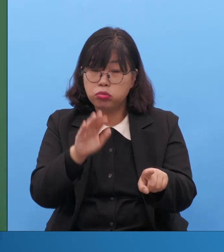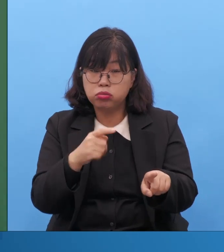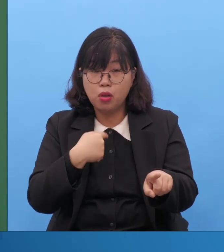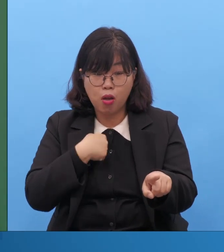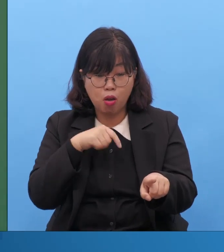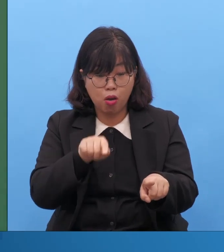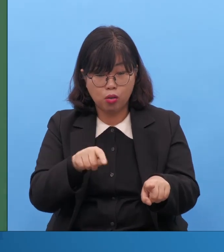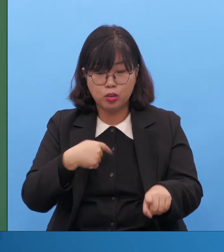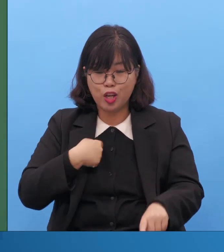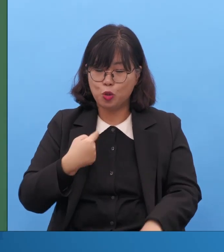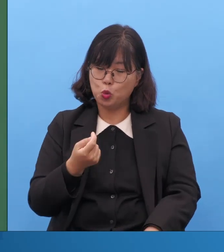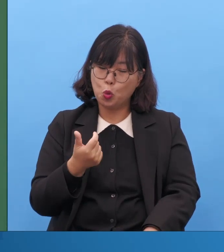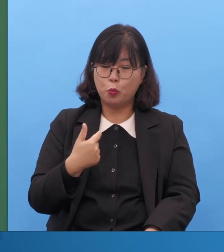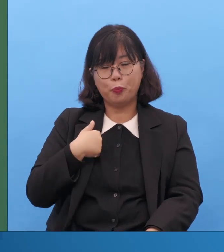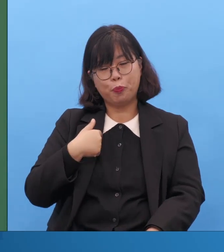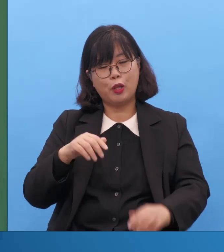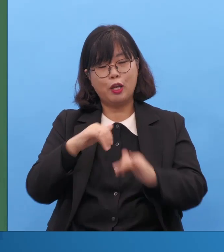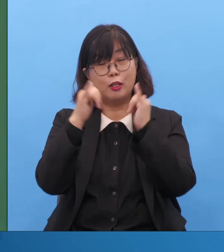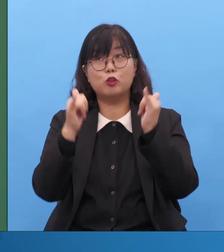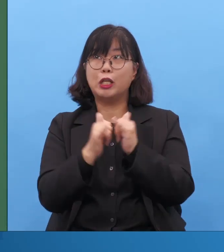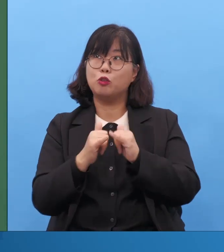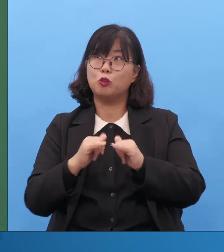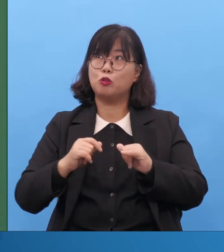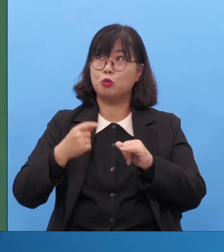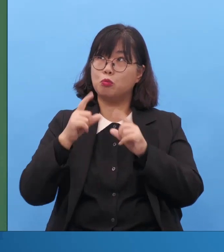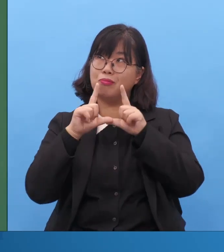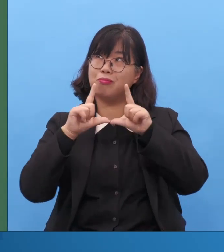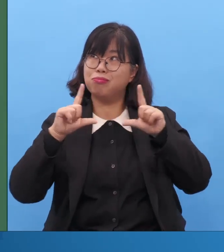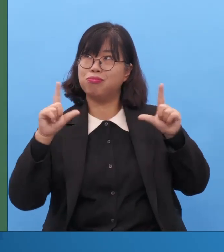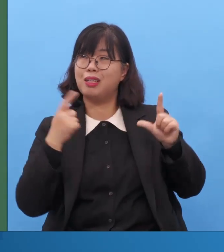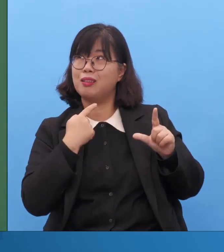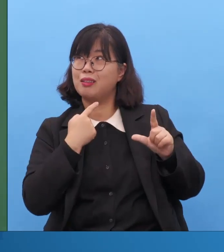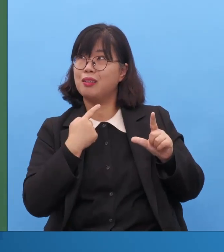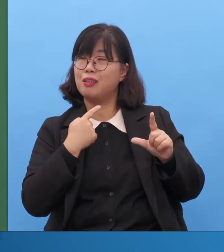죽는 아니수도 못 와요. 크기가 여기입니다.